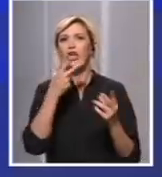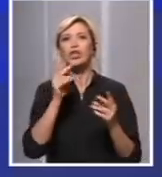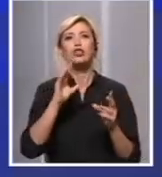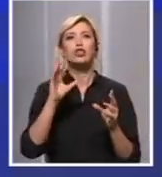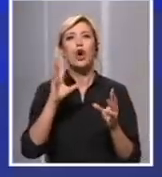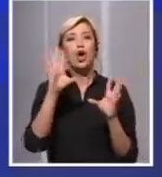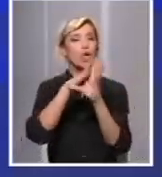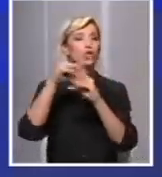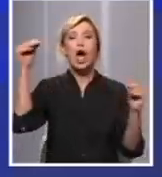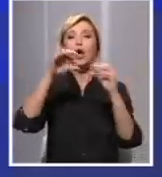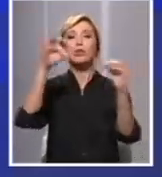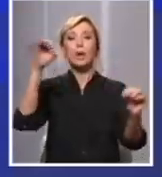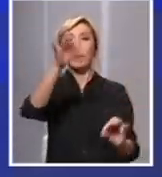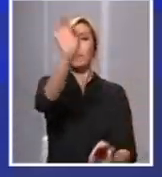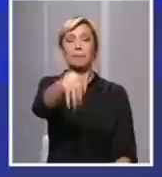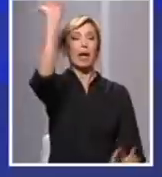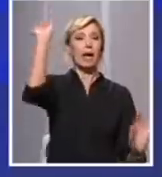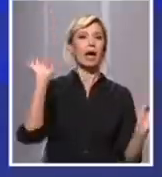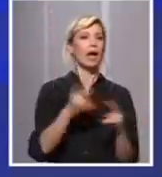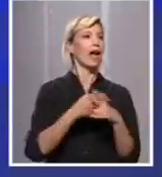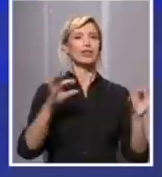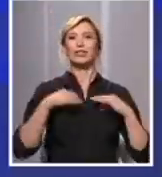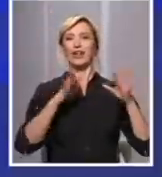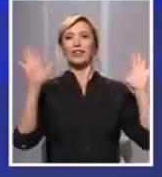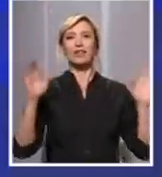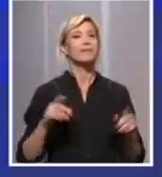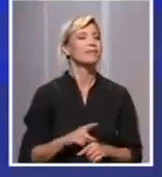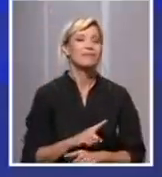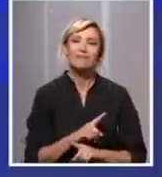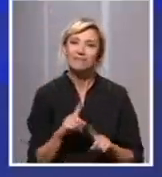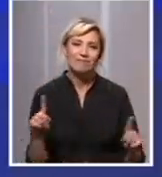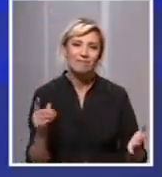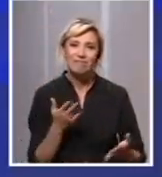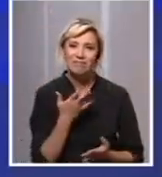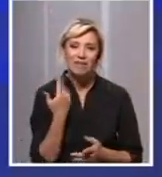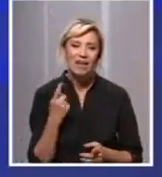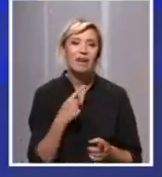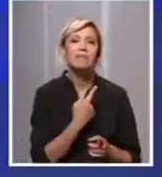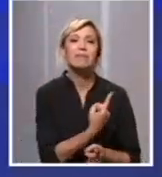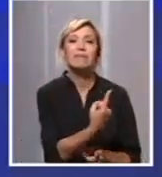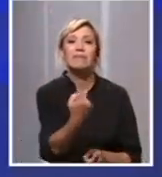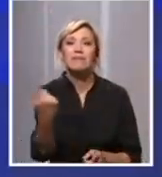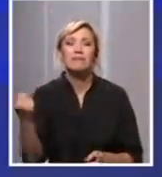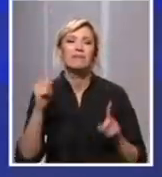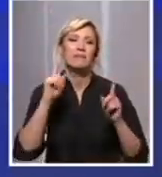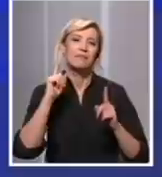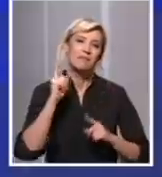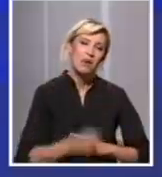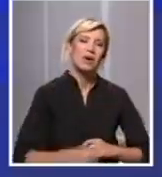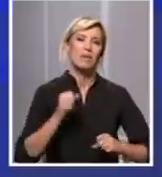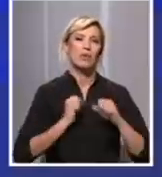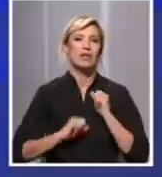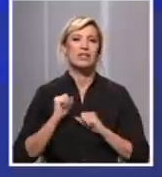će to samo od sebe da reši. Ne. Mi moramo svi da se potrudimo i ove mere, ne pominjem, nisu samo, to su